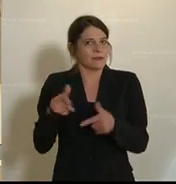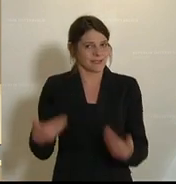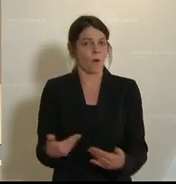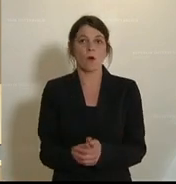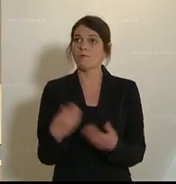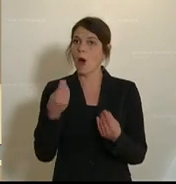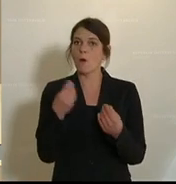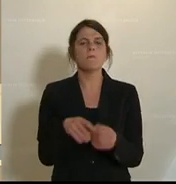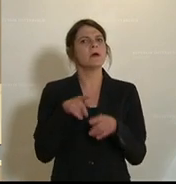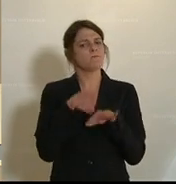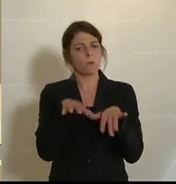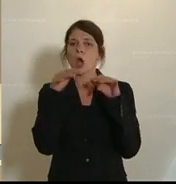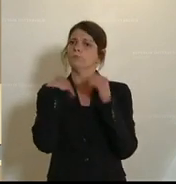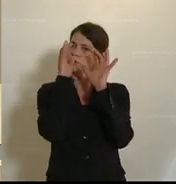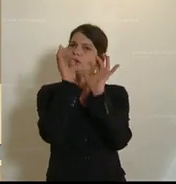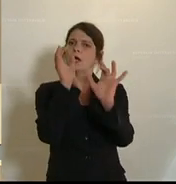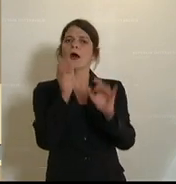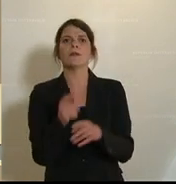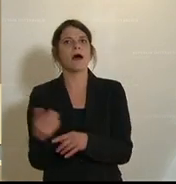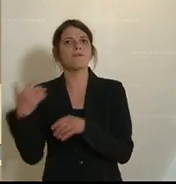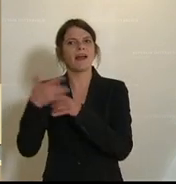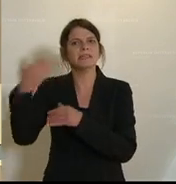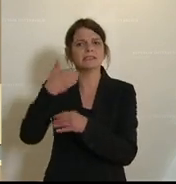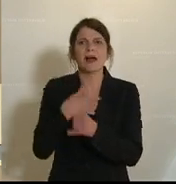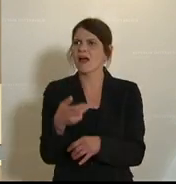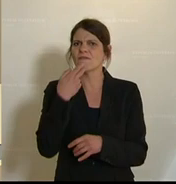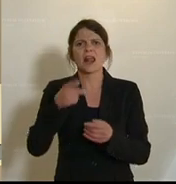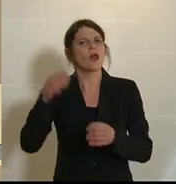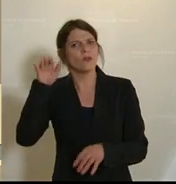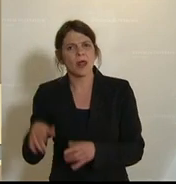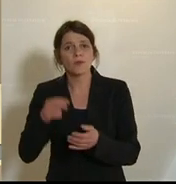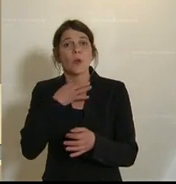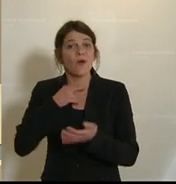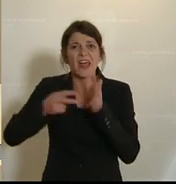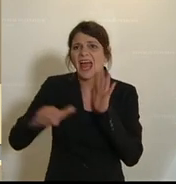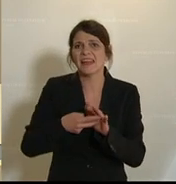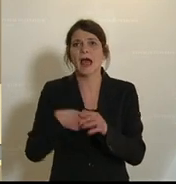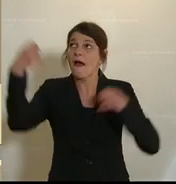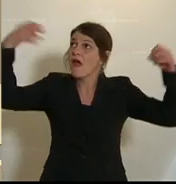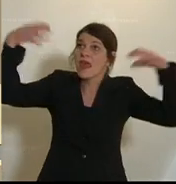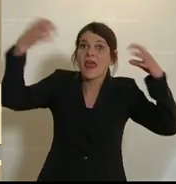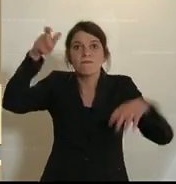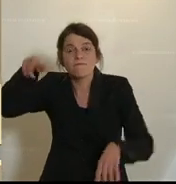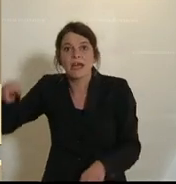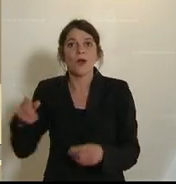weil ja das Publikum und die Gäste, genau die Tontechniker, die Lichtler, die Bühnenbauer, nicht sehen sollen.